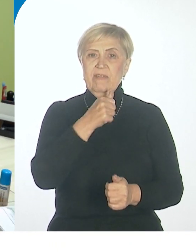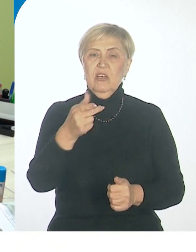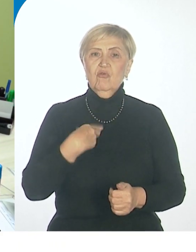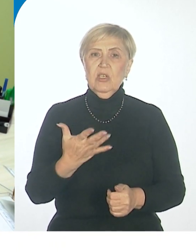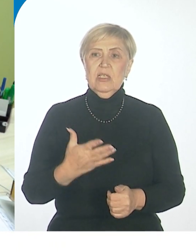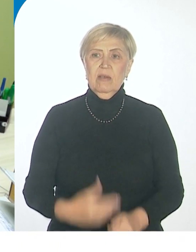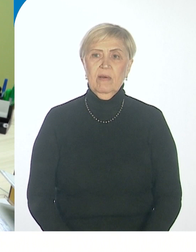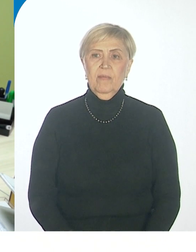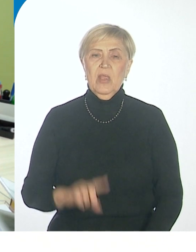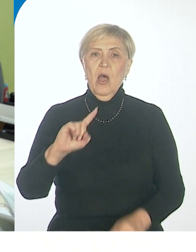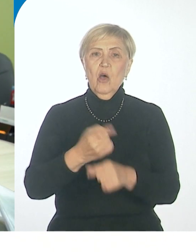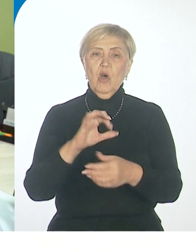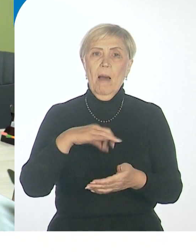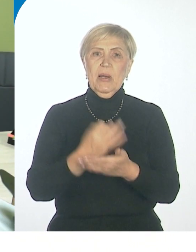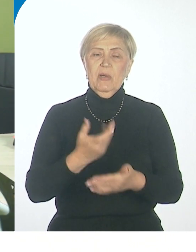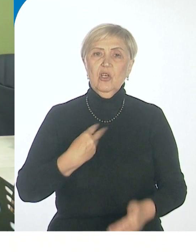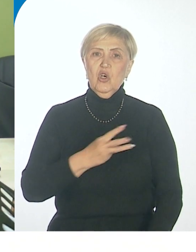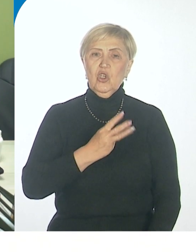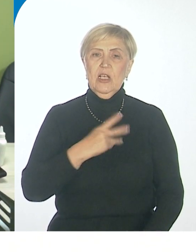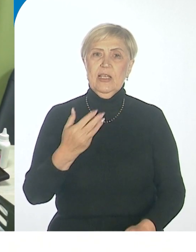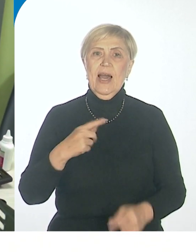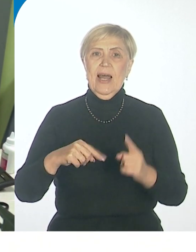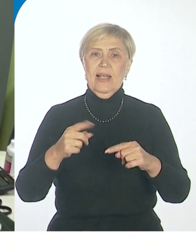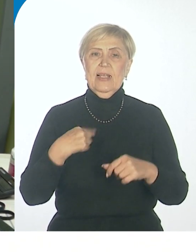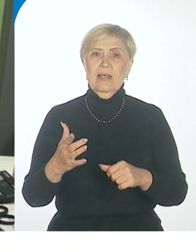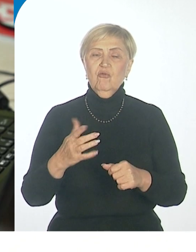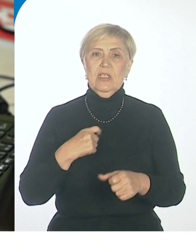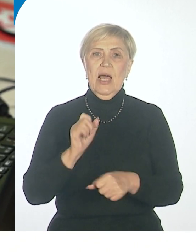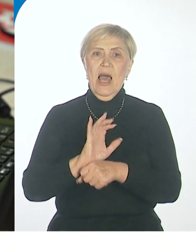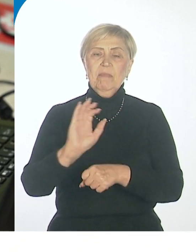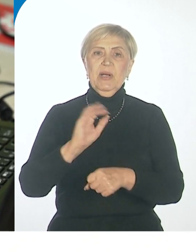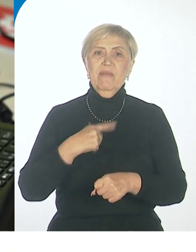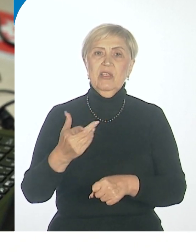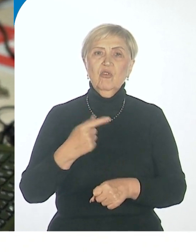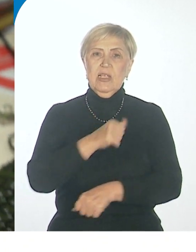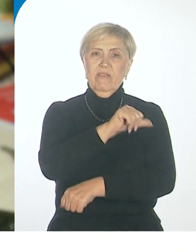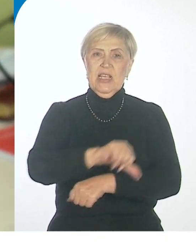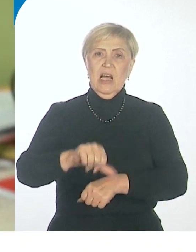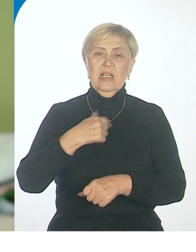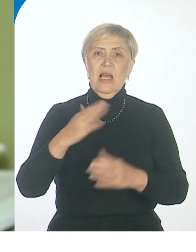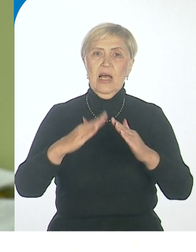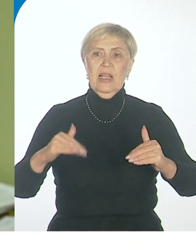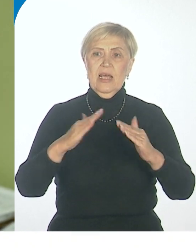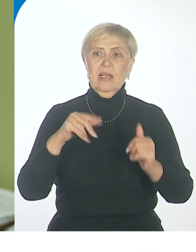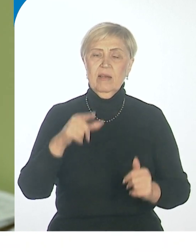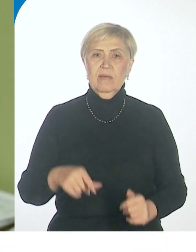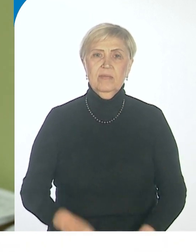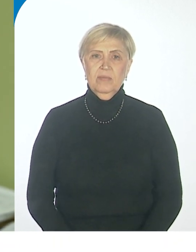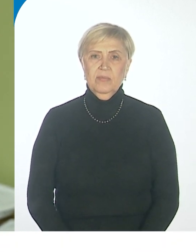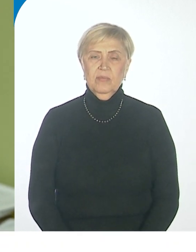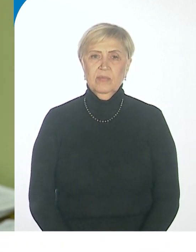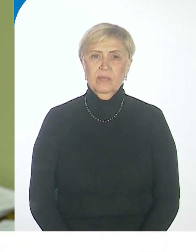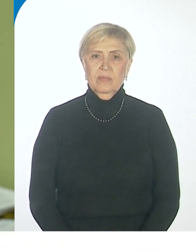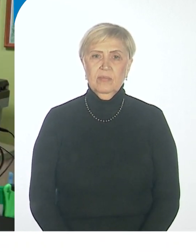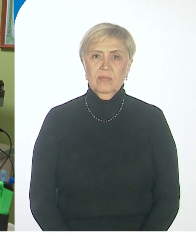Одно из обращений – желание родителя отправить своего ребенка в загородный лагерь – привело к длительной совместной работе общественников, предпринимателей